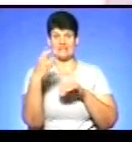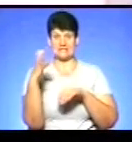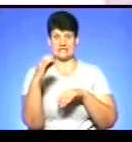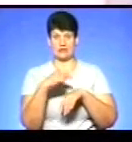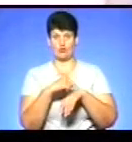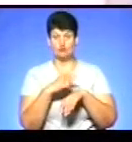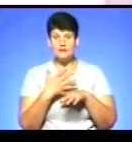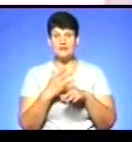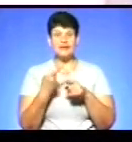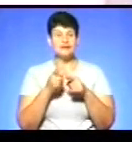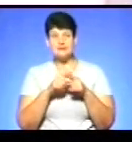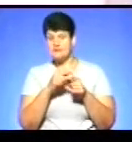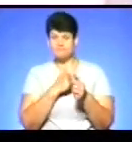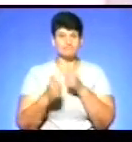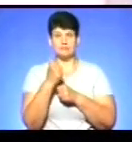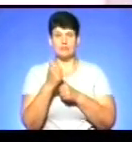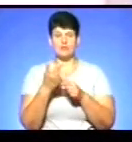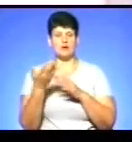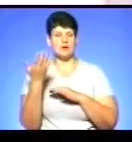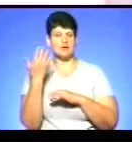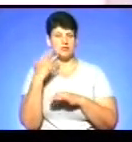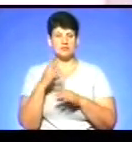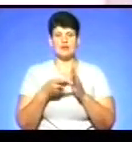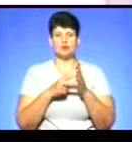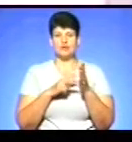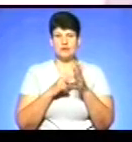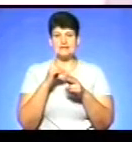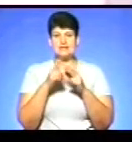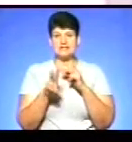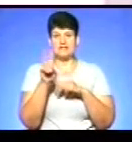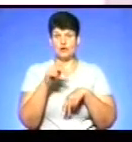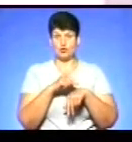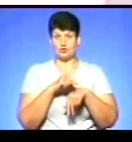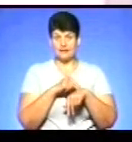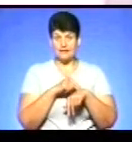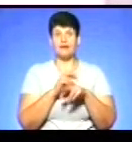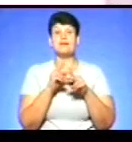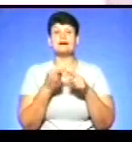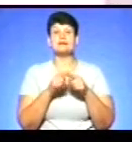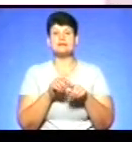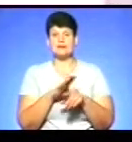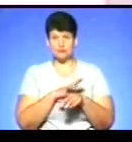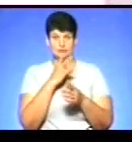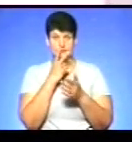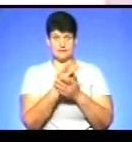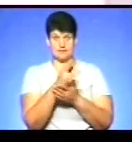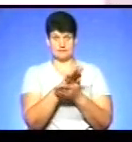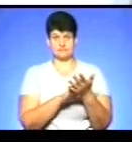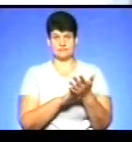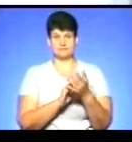рекорд із випередженням, попередньо юний художник планував завершити роботу за дві години. Як це було, бачила наша Анжела Шова.